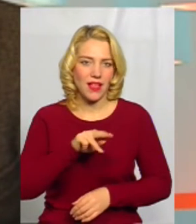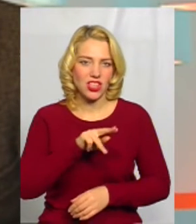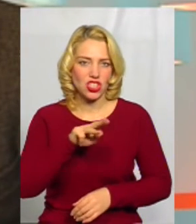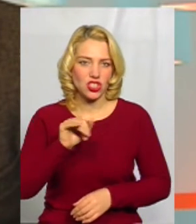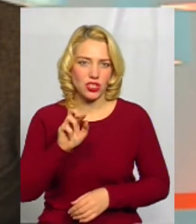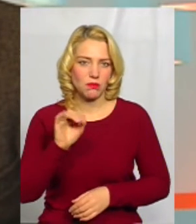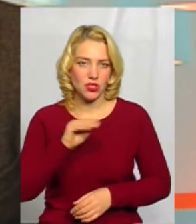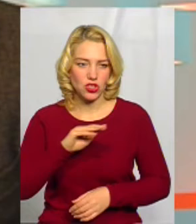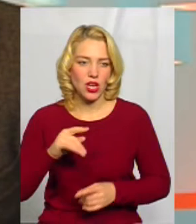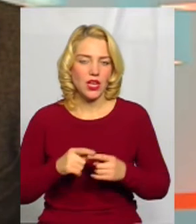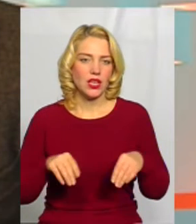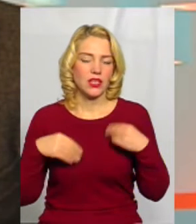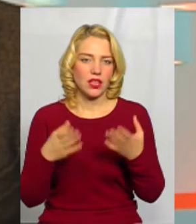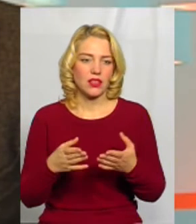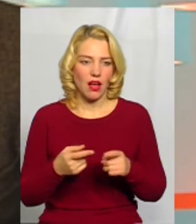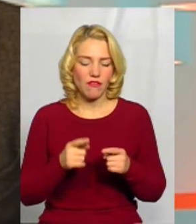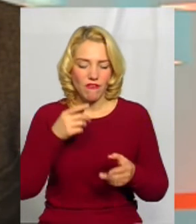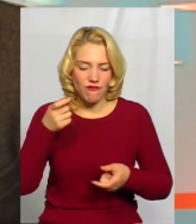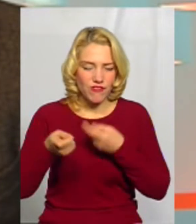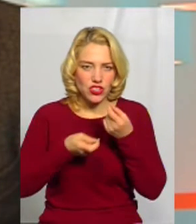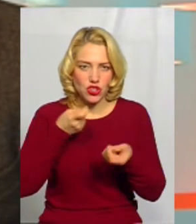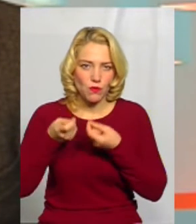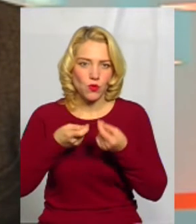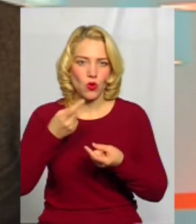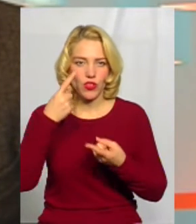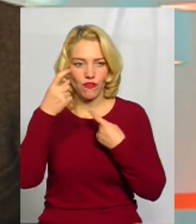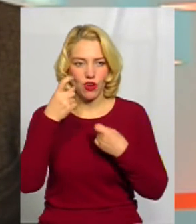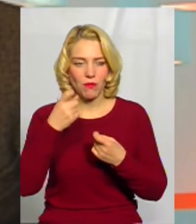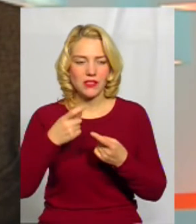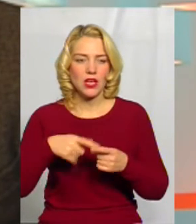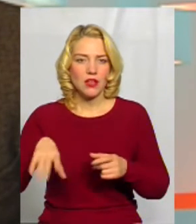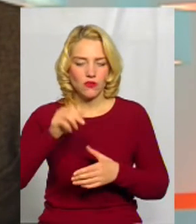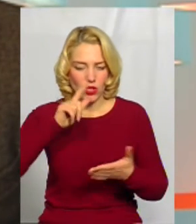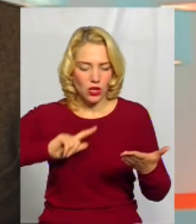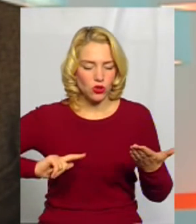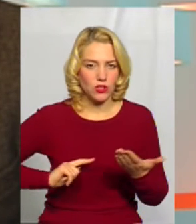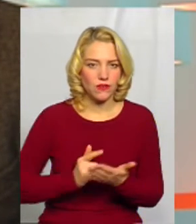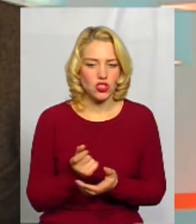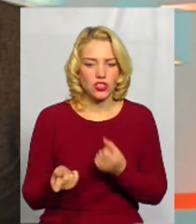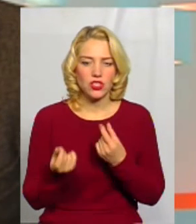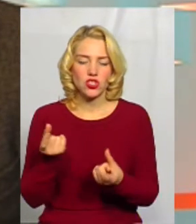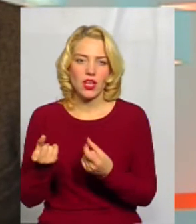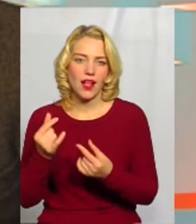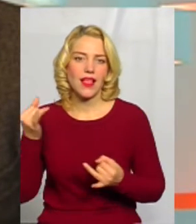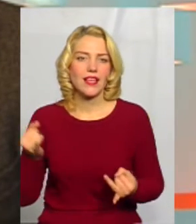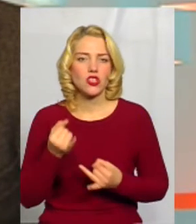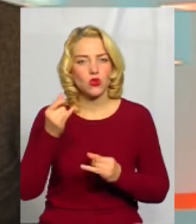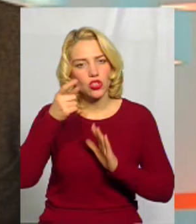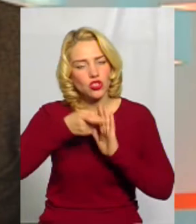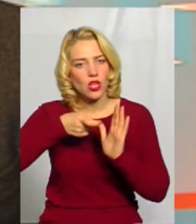ну, вичерпну, по суті, інформацію, всі ті картографічні джерела, історичні довідки, які є наявні